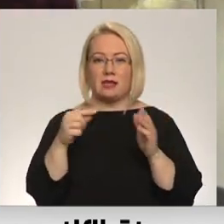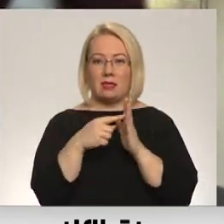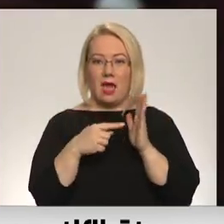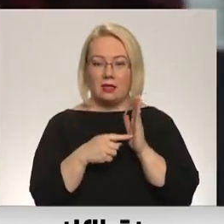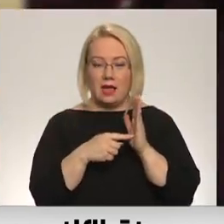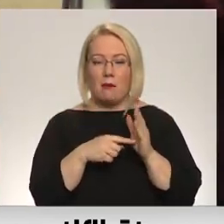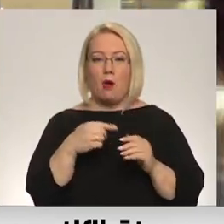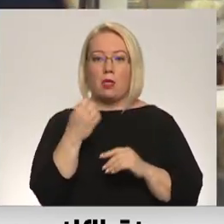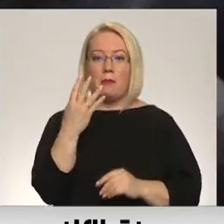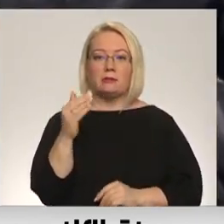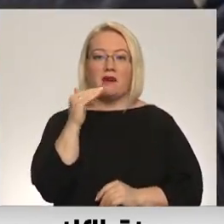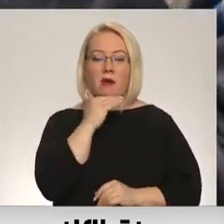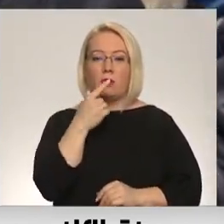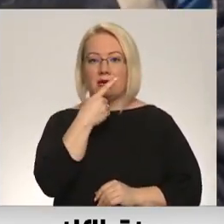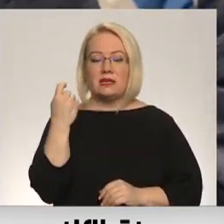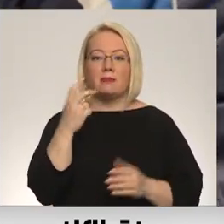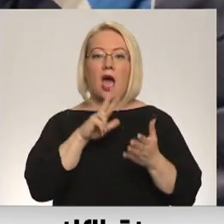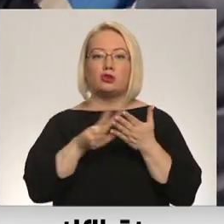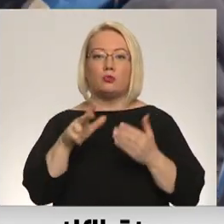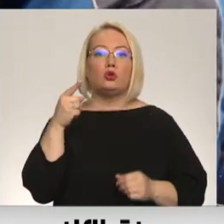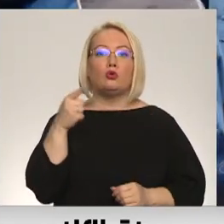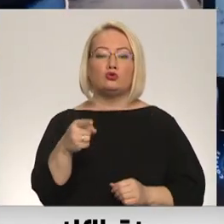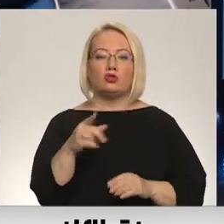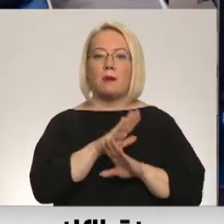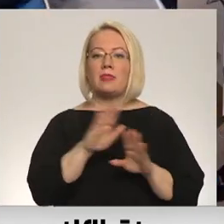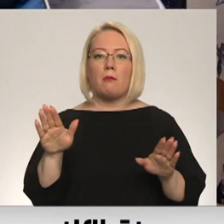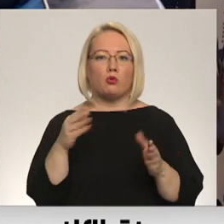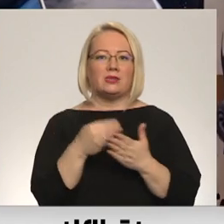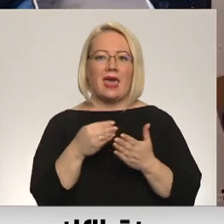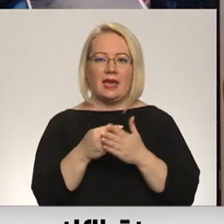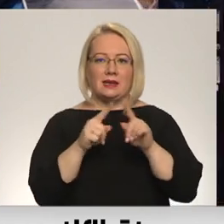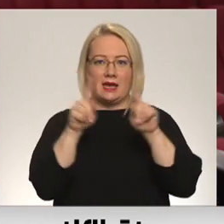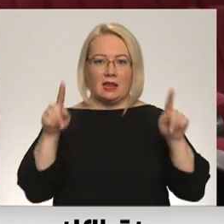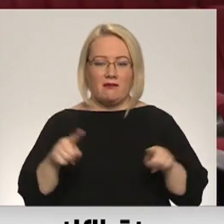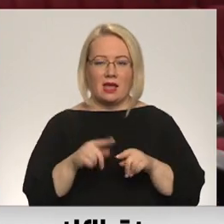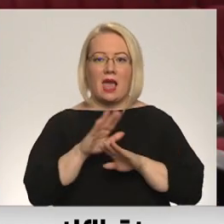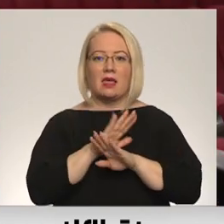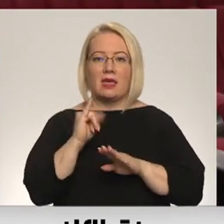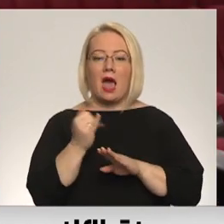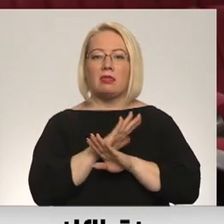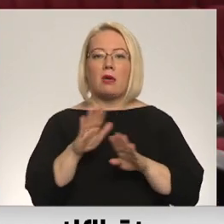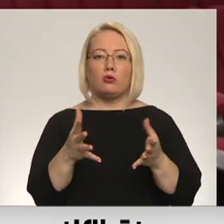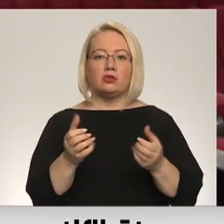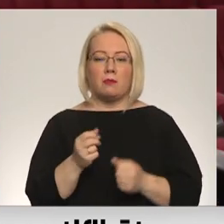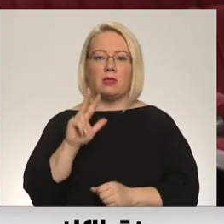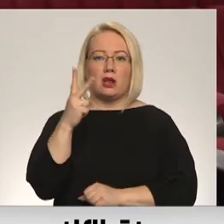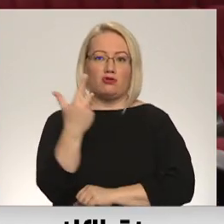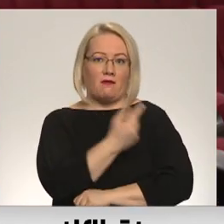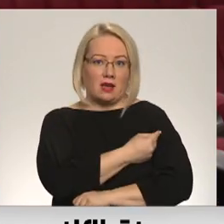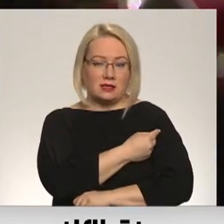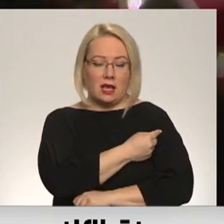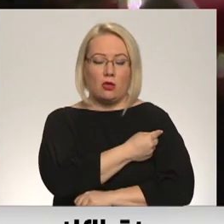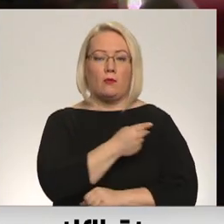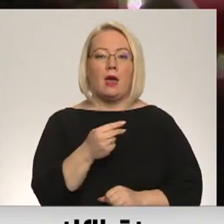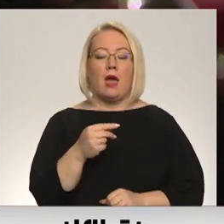tūkstoši cilvēki varētu zaudēt sadarbspējīgu certifikātu, ja vien nebūši saņēmuši balstu vakcīnu. Veselības ministra padomnieks